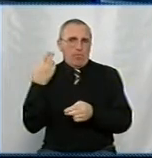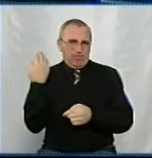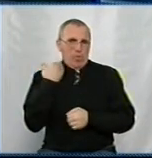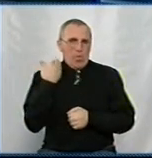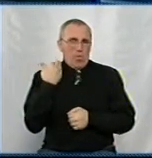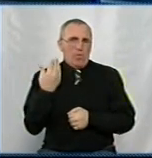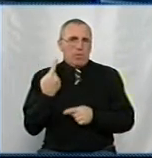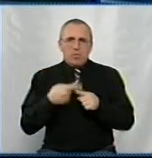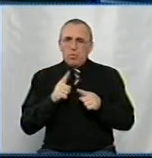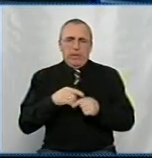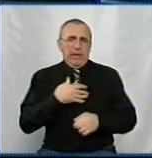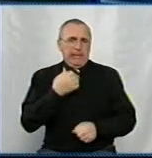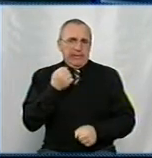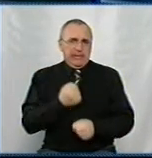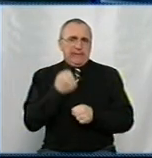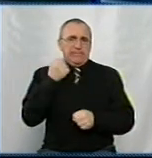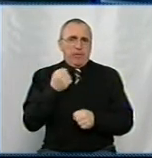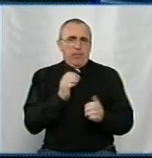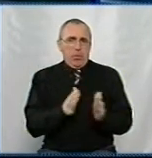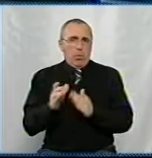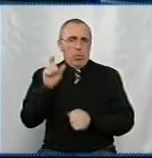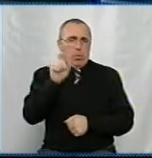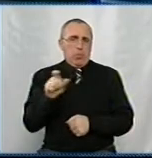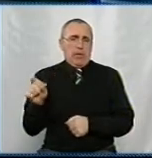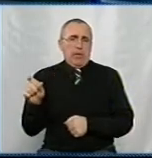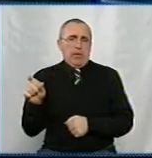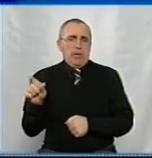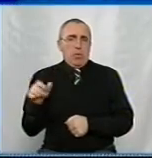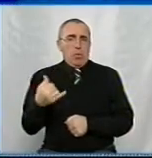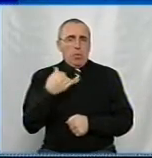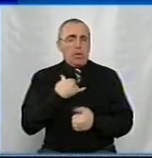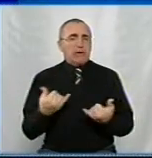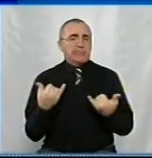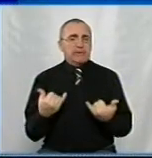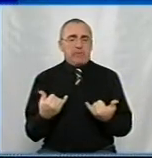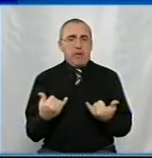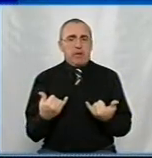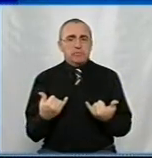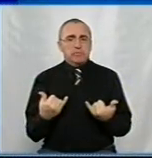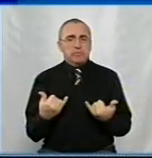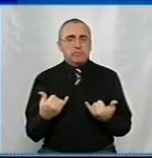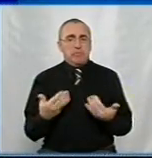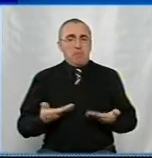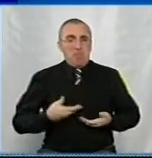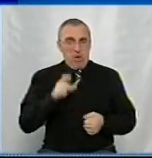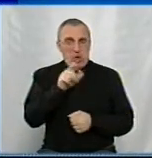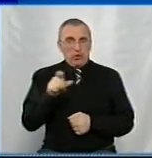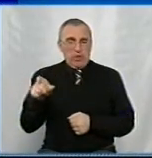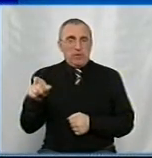знаєте, він дуже дисциплінує людей. Дуже дисциплінує людей. У нас зараз мешканці,